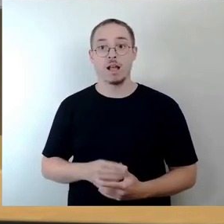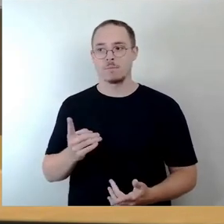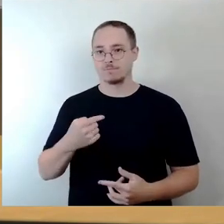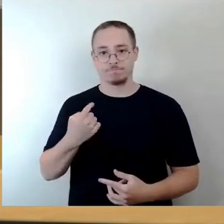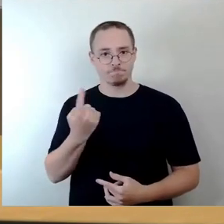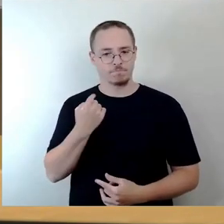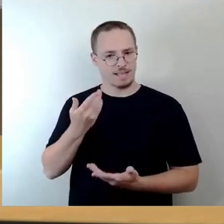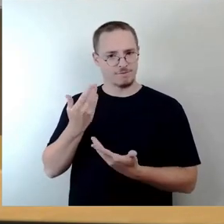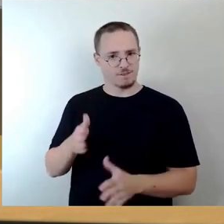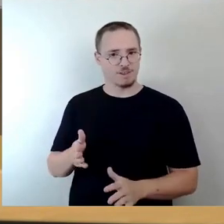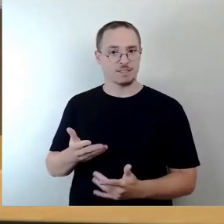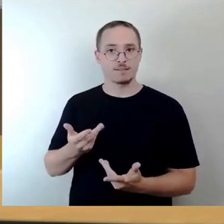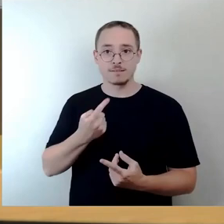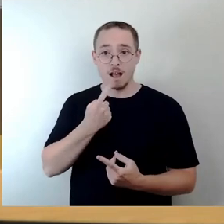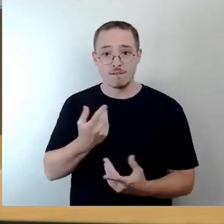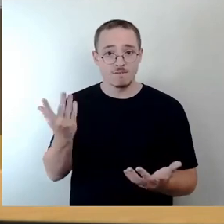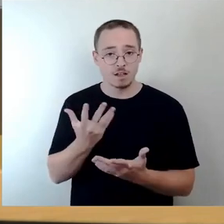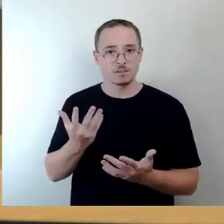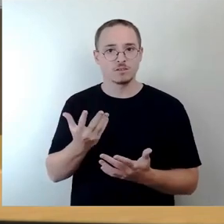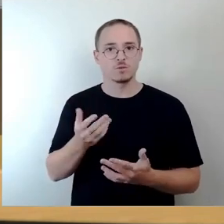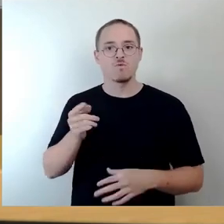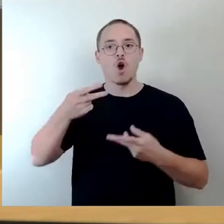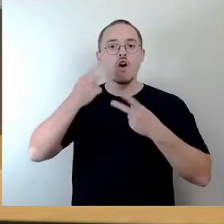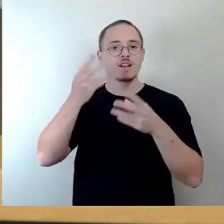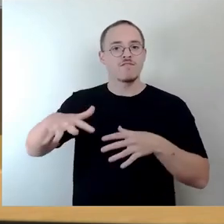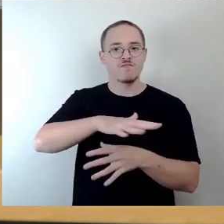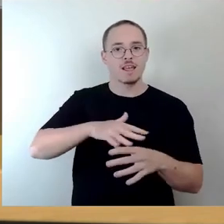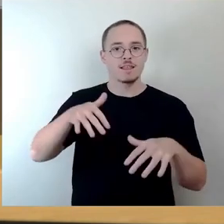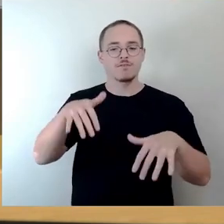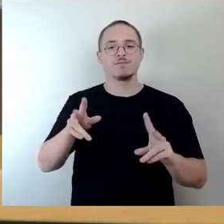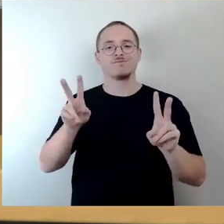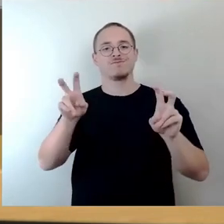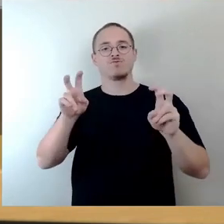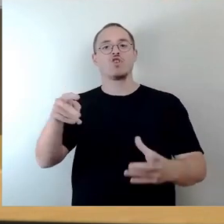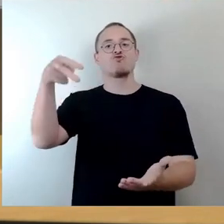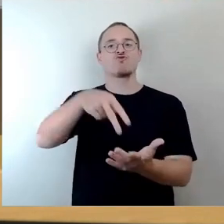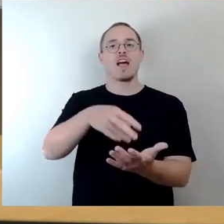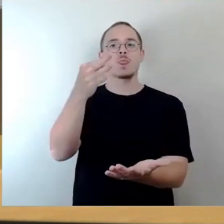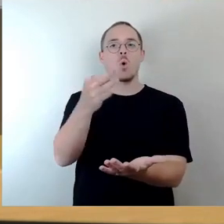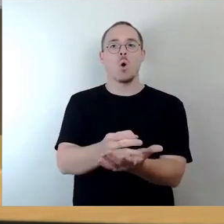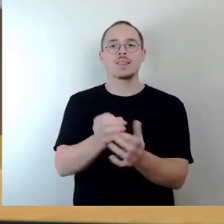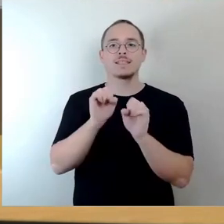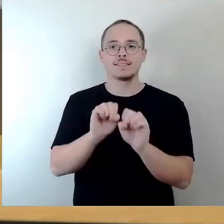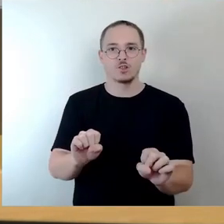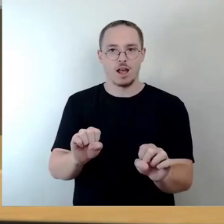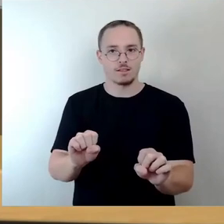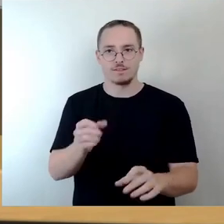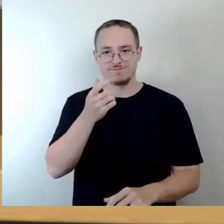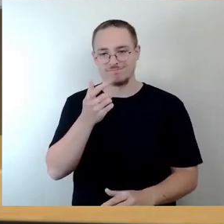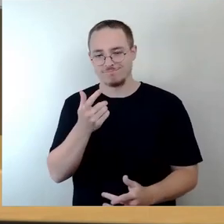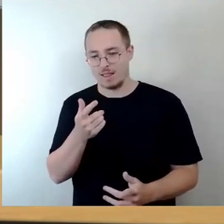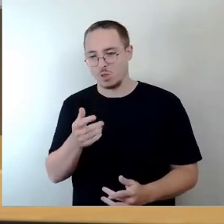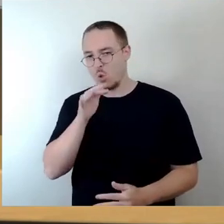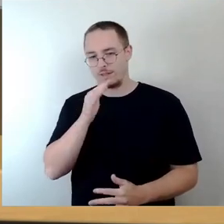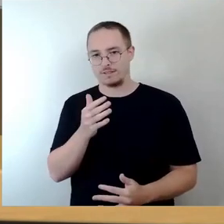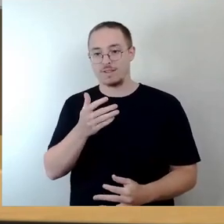für niemanden auf öffentlichen Flächen Standortsicherheit. Wir wollen gerne die Standorte zusammenführen, weniger weil wir jetzt den Vollzug